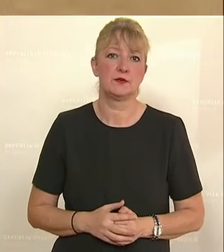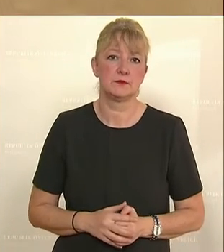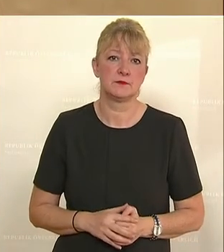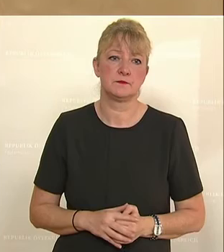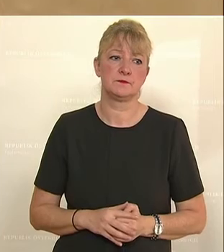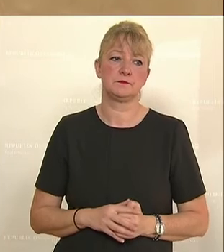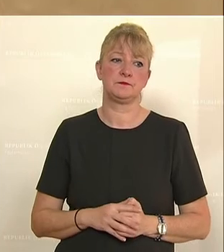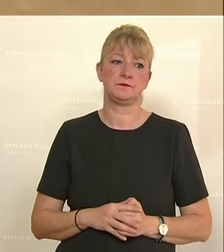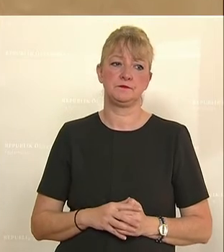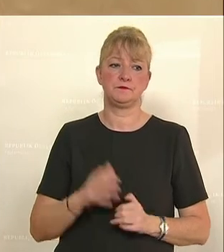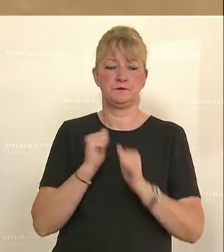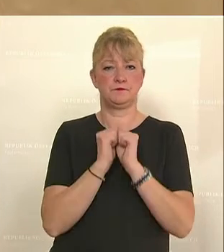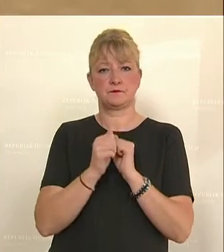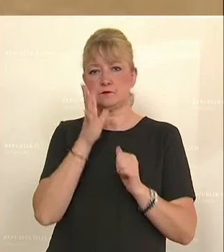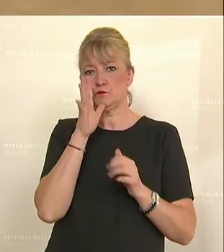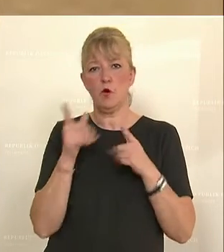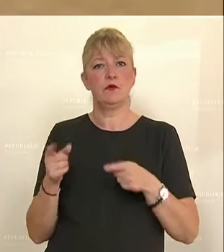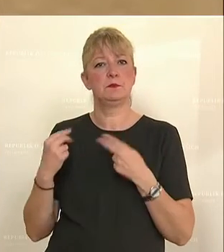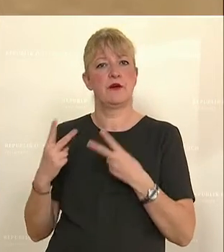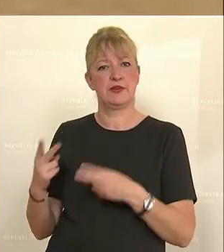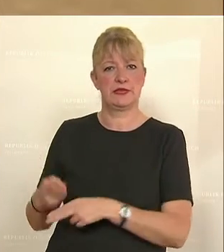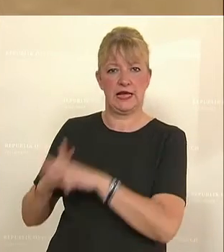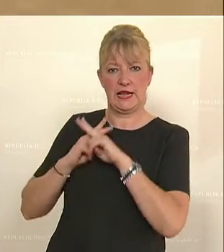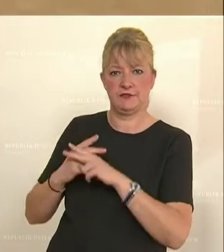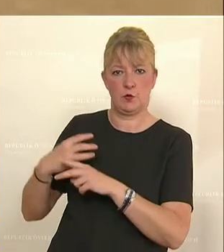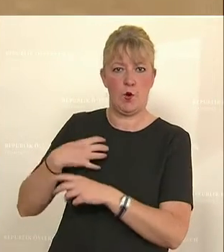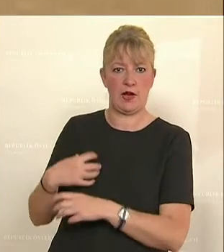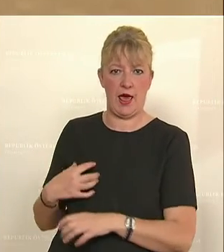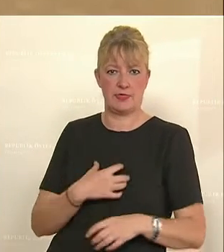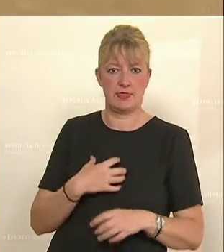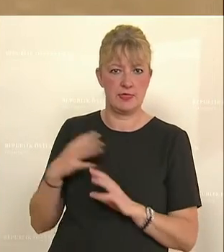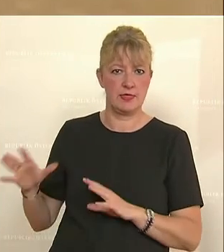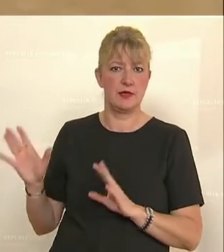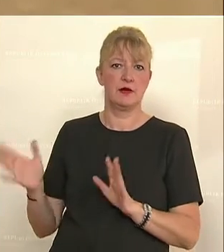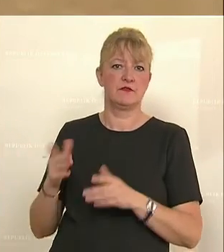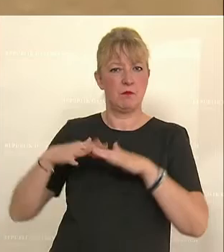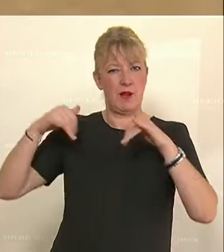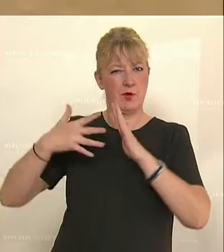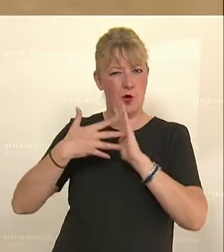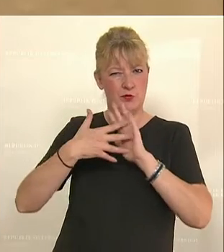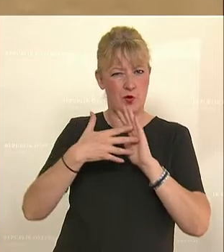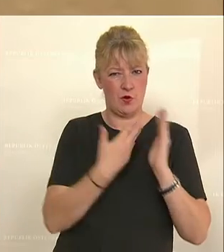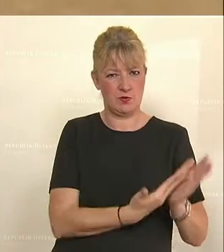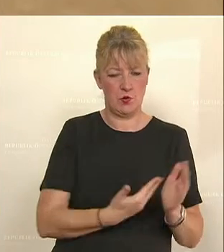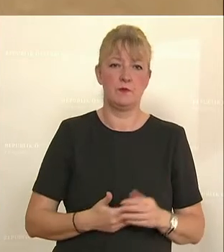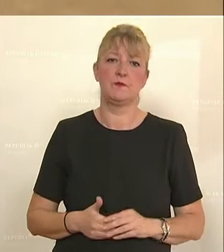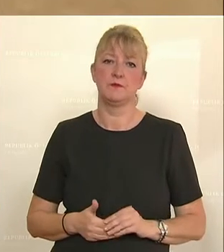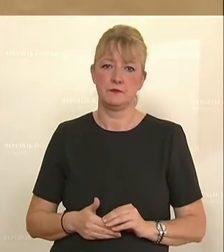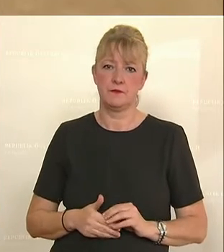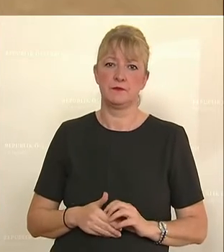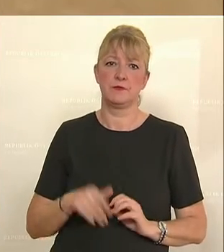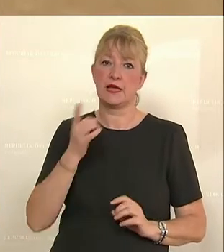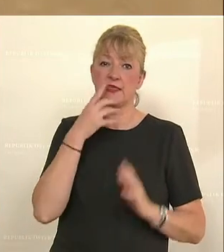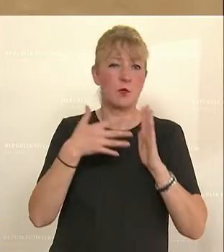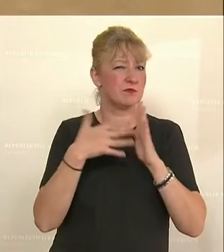Der Rechnungshof ist unser wichtigstes Hilfsorgan in der parlamentarischen Kontrolle. Was wird genau